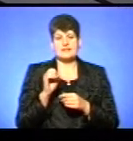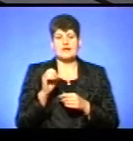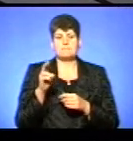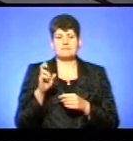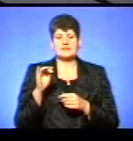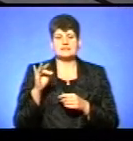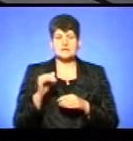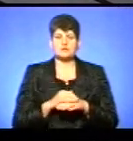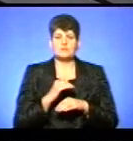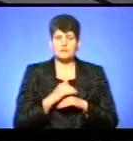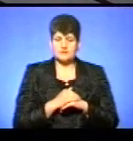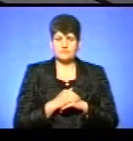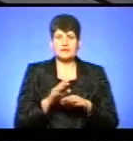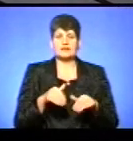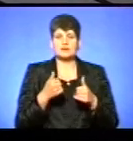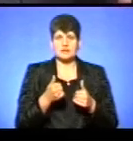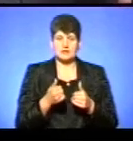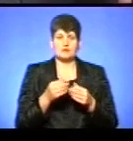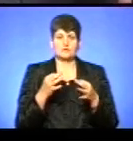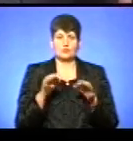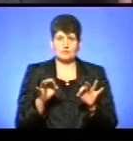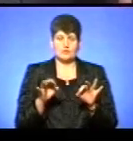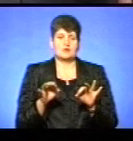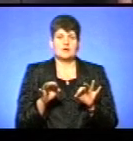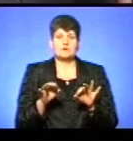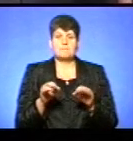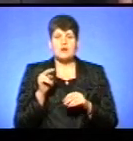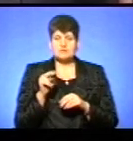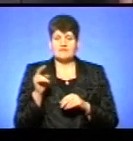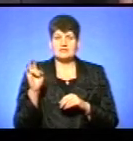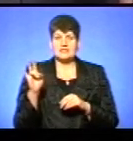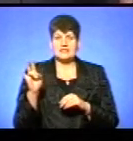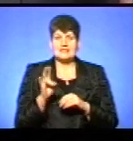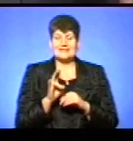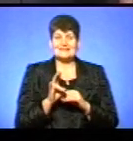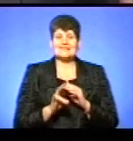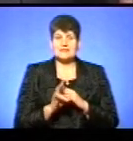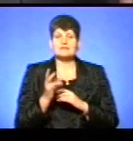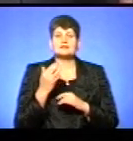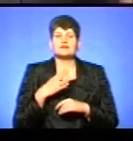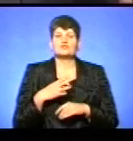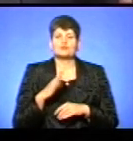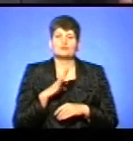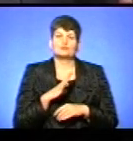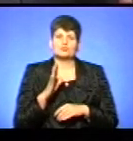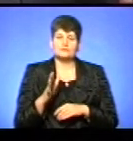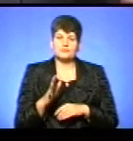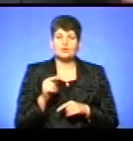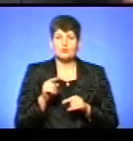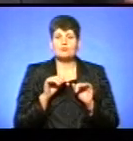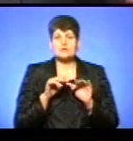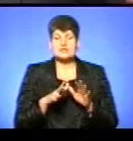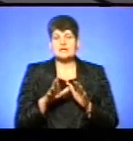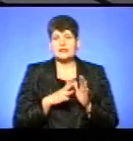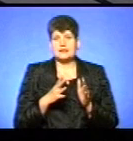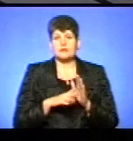Отож, надання Томосу про автокефалію Української православній церкви. Наскільки це було очікувано? Той процес, який